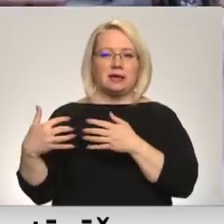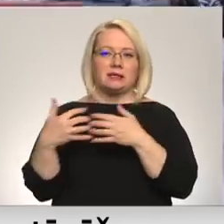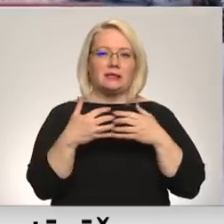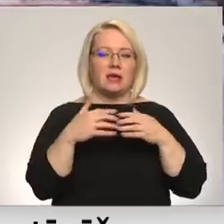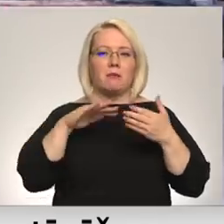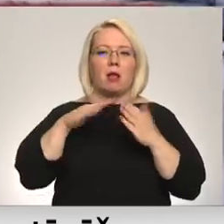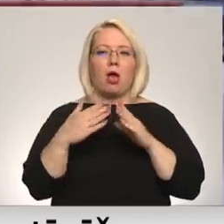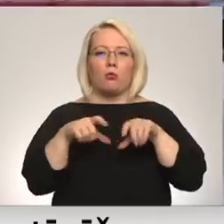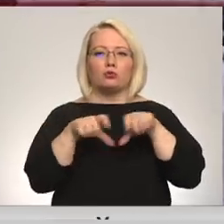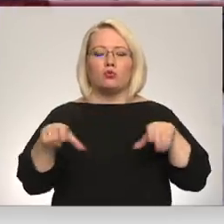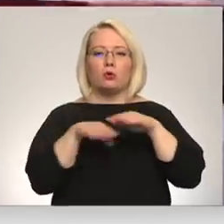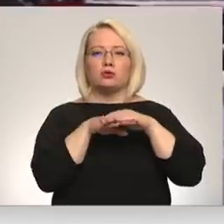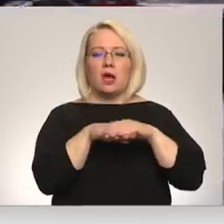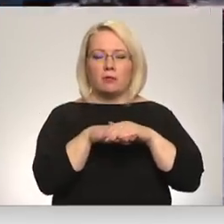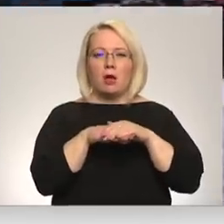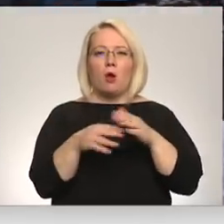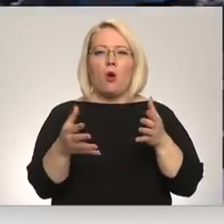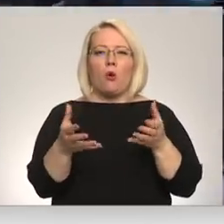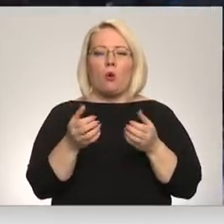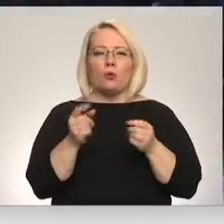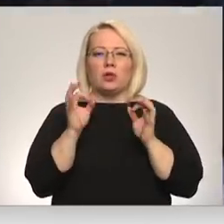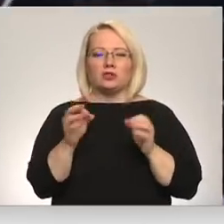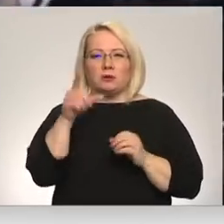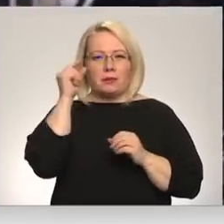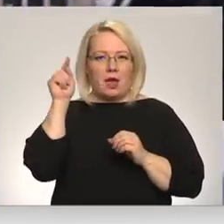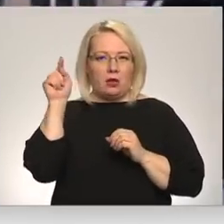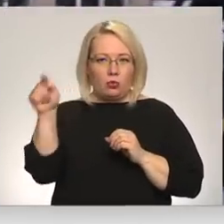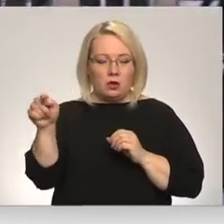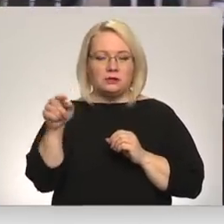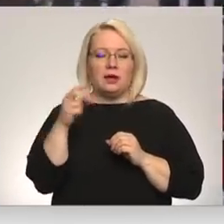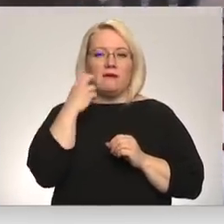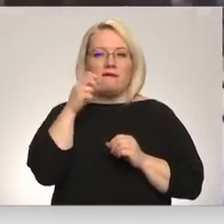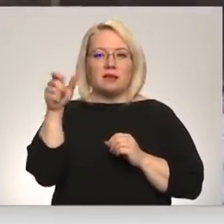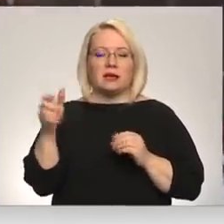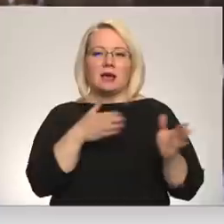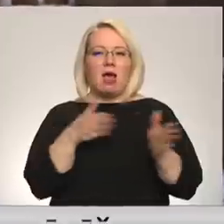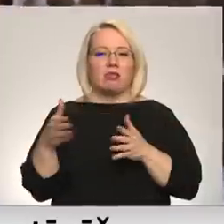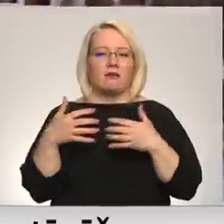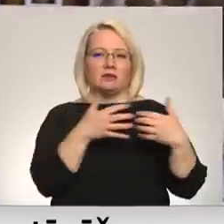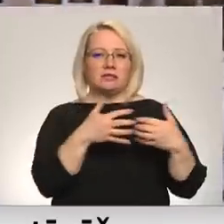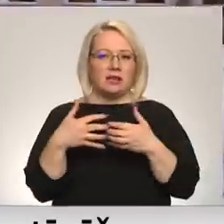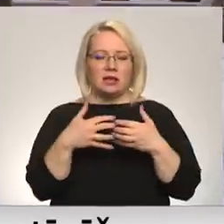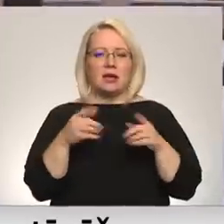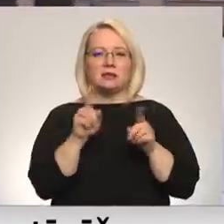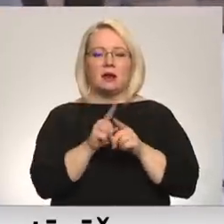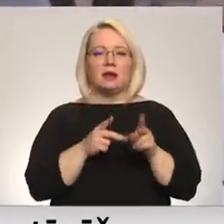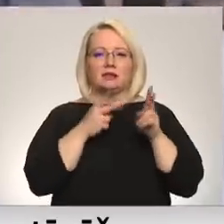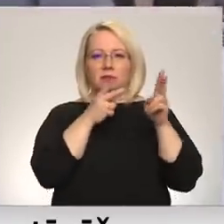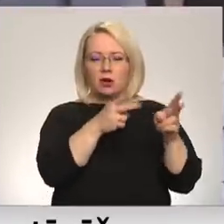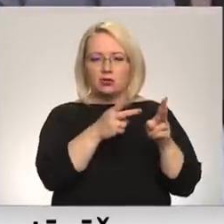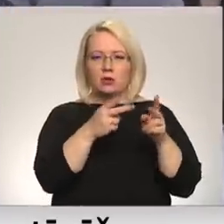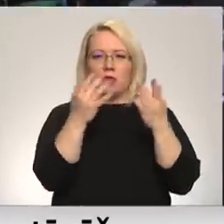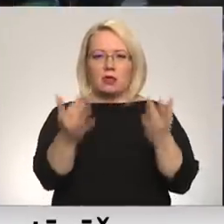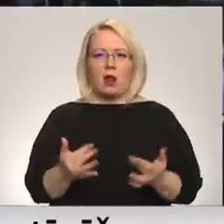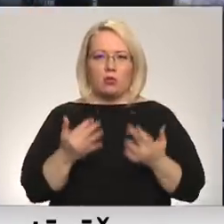skolu saglabāšanu uzņem apgriezienu spreiļu pusē. Te vecāki gatavi cīnīties arī izbraucot ar